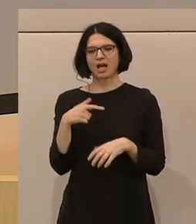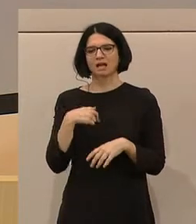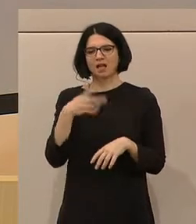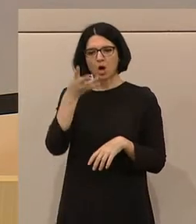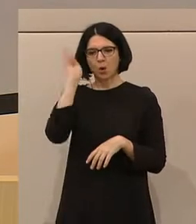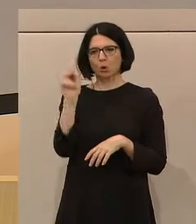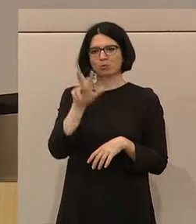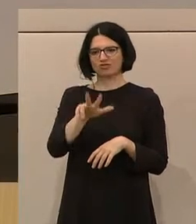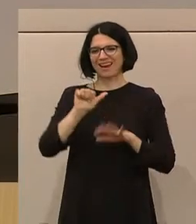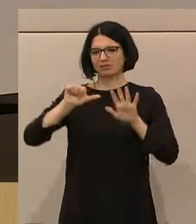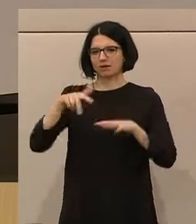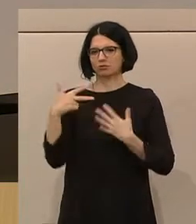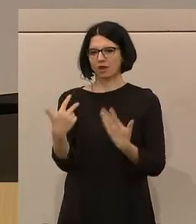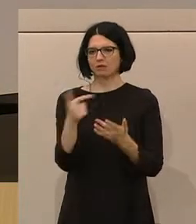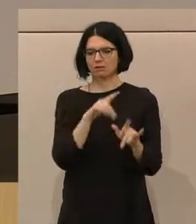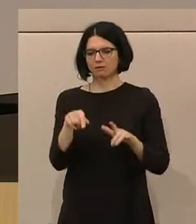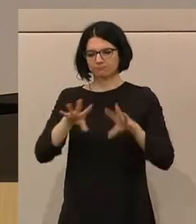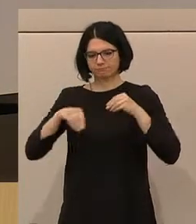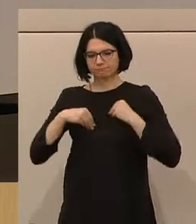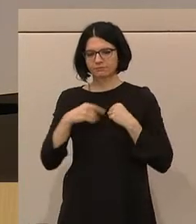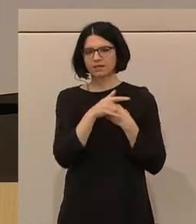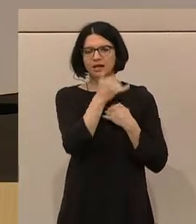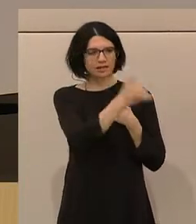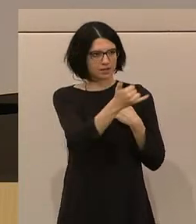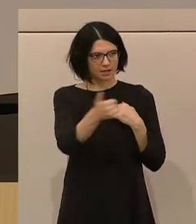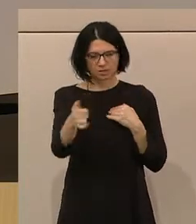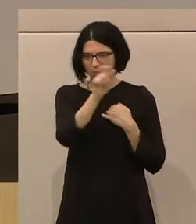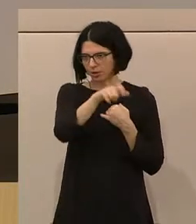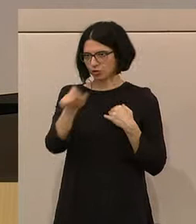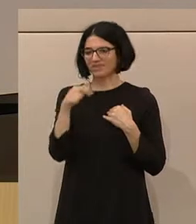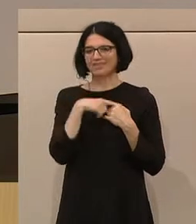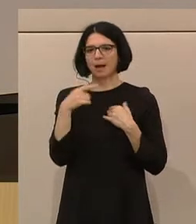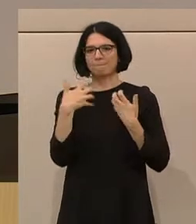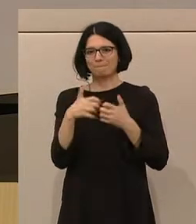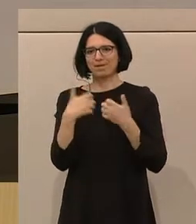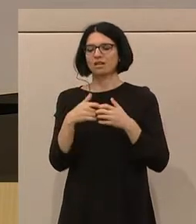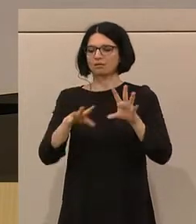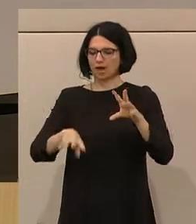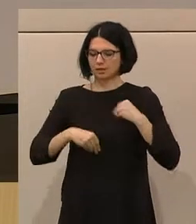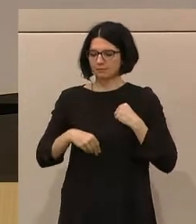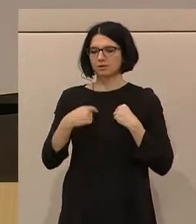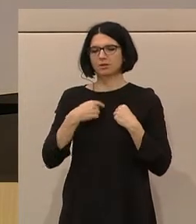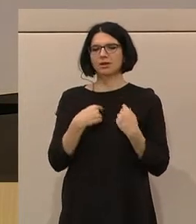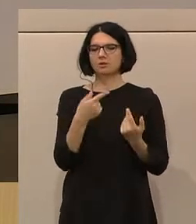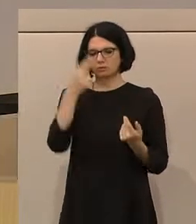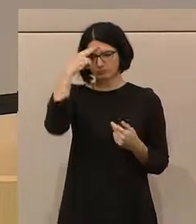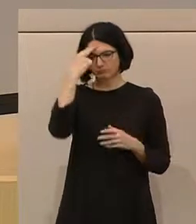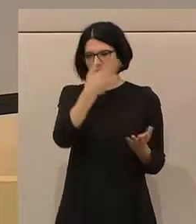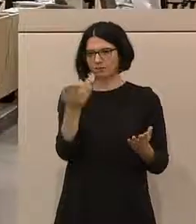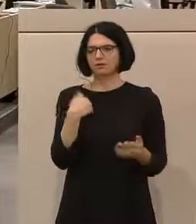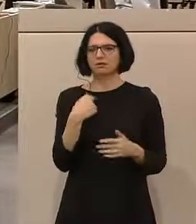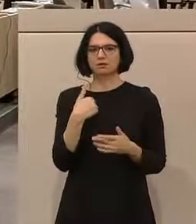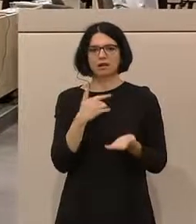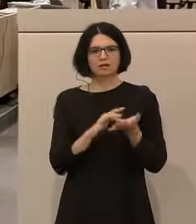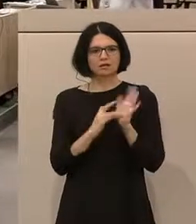386 der Beilagen zur Kenntnis zu nehmen. Und ich bitte jene Damen und Herren, die diesen Bericht zur Kenntnis nehmen, um ein Zeichen der Zustimmung.